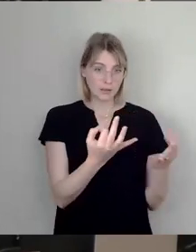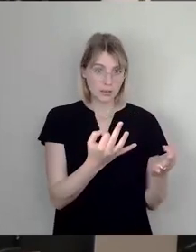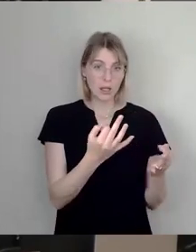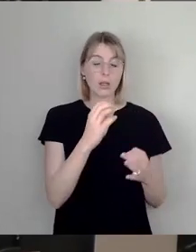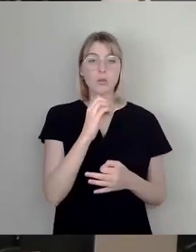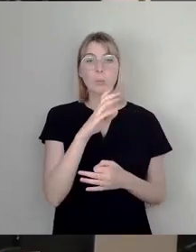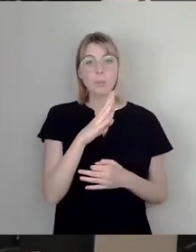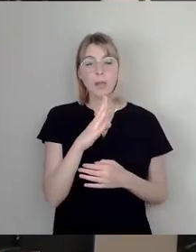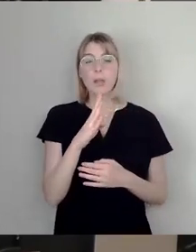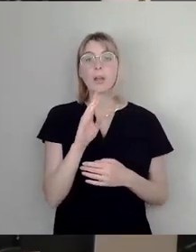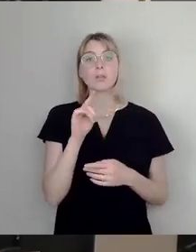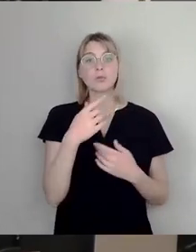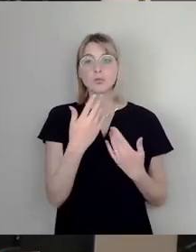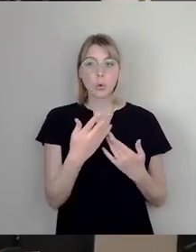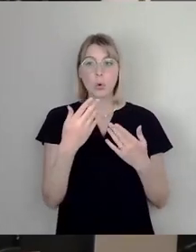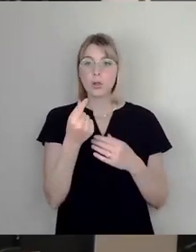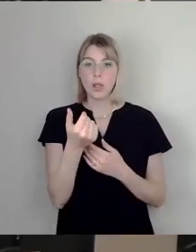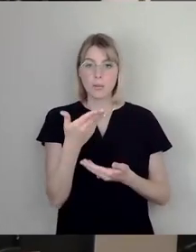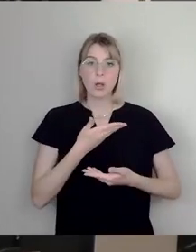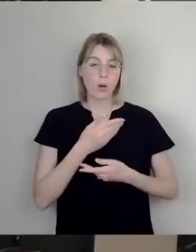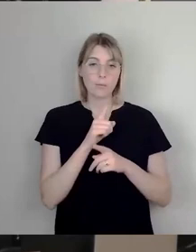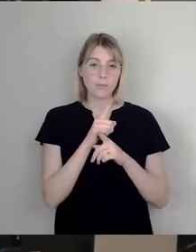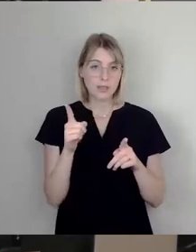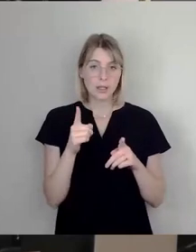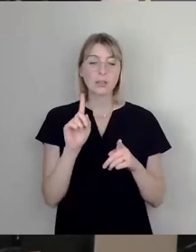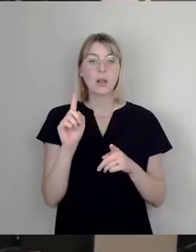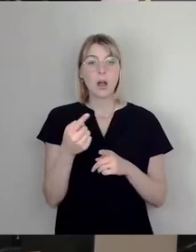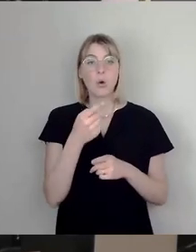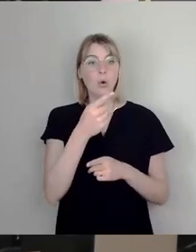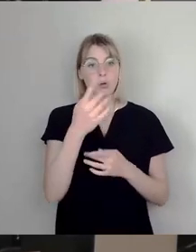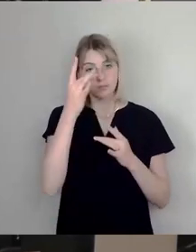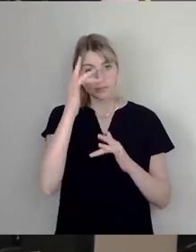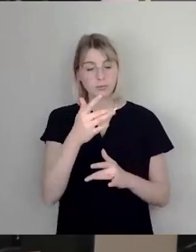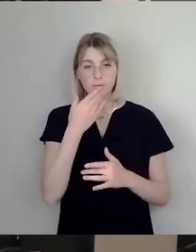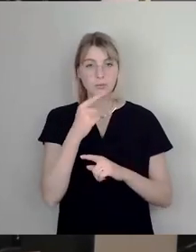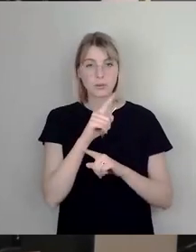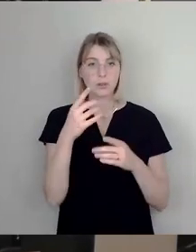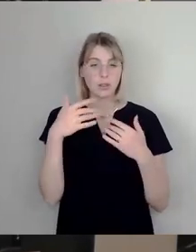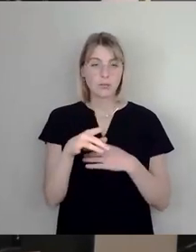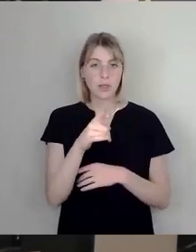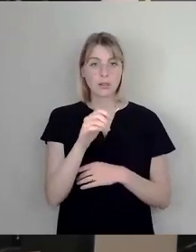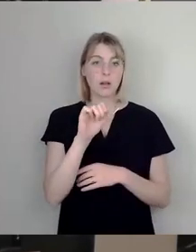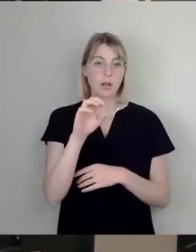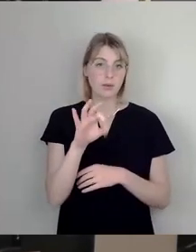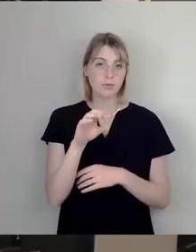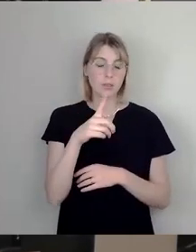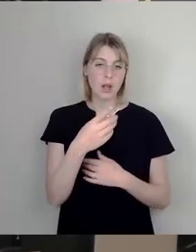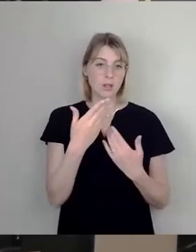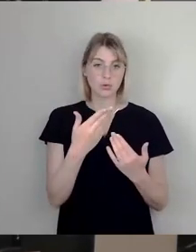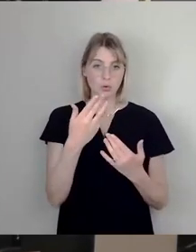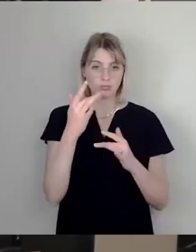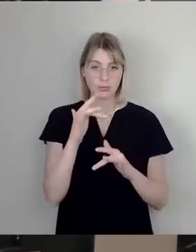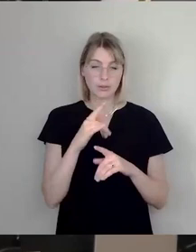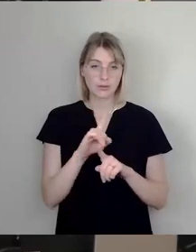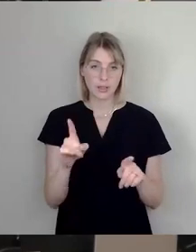dafür bereitgestellt und Sie haben da sowieso nicht zugestimmt von der AfD. Also tun Sie jetzt hier nicht so scheinheilig. Und genau das führt ja